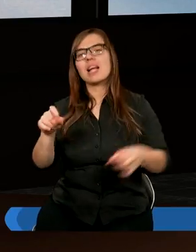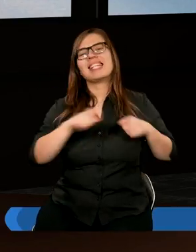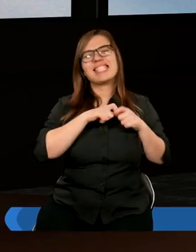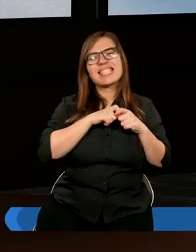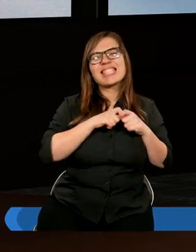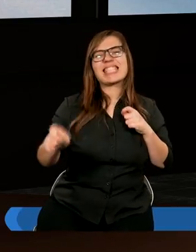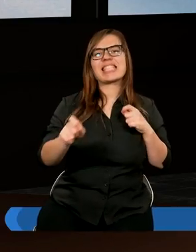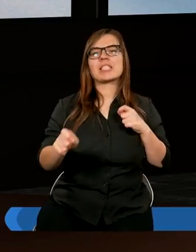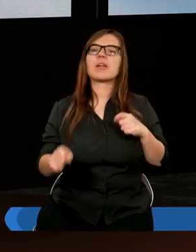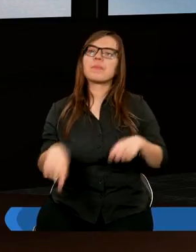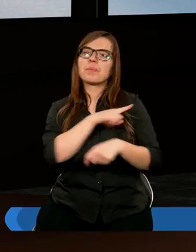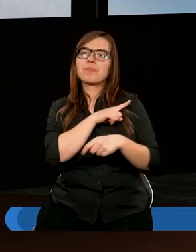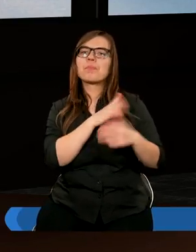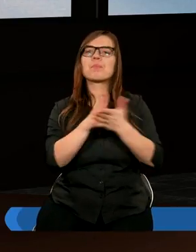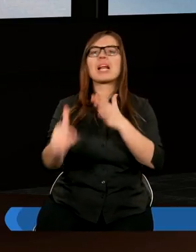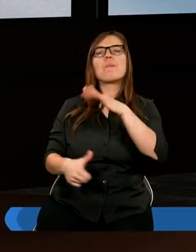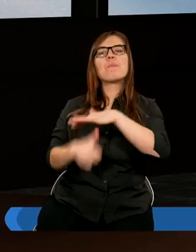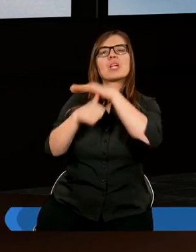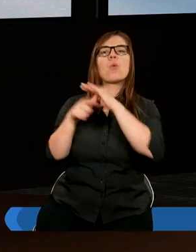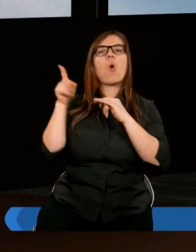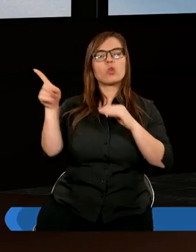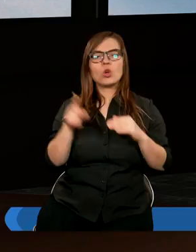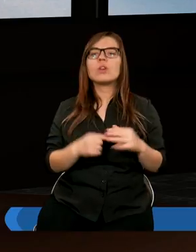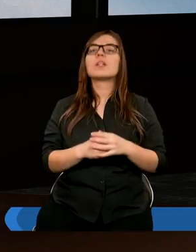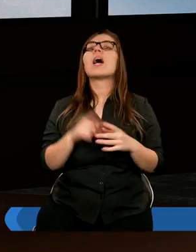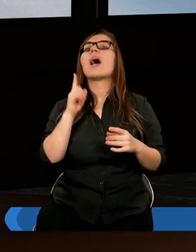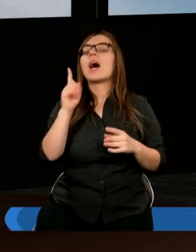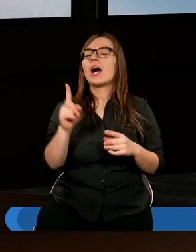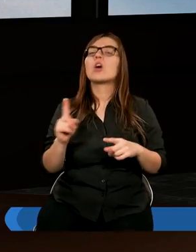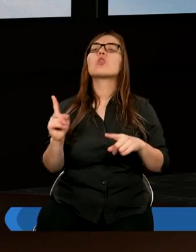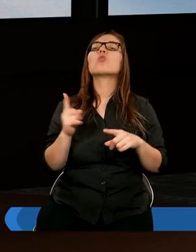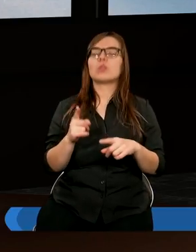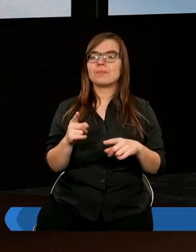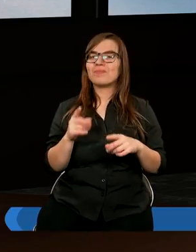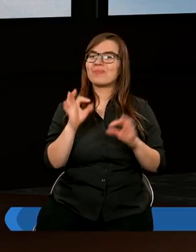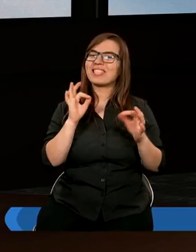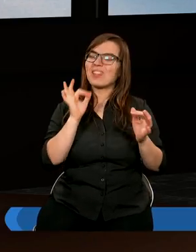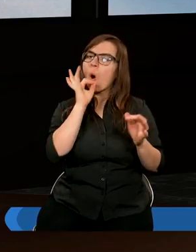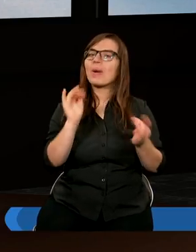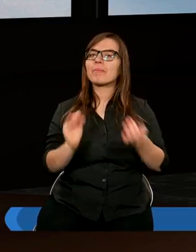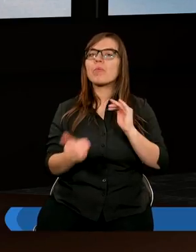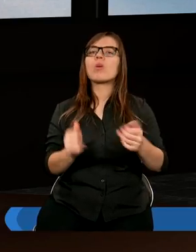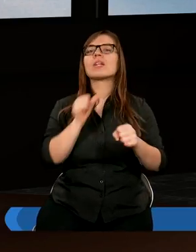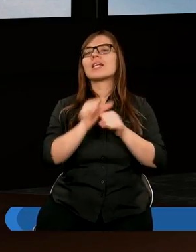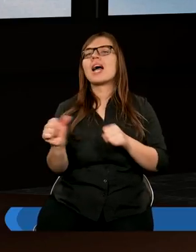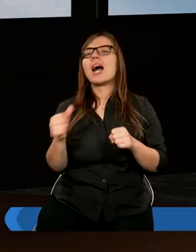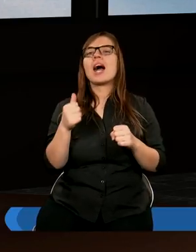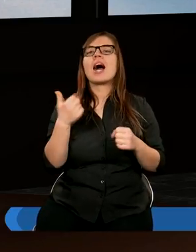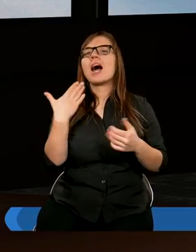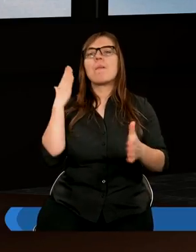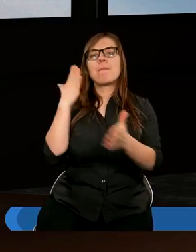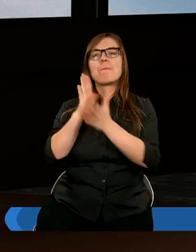dyscyplinowani przez przełożonych. Ale sztuką jest nie mieć